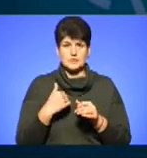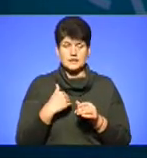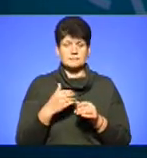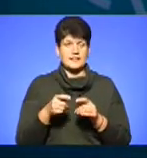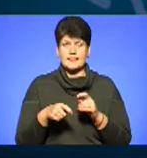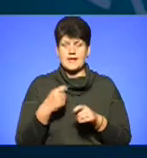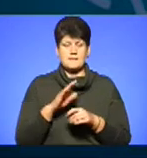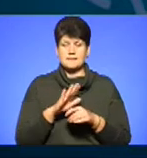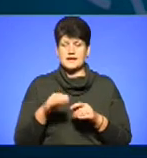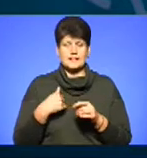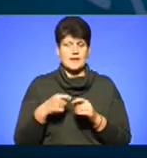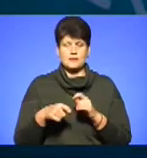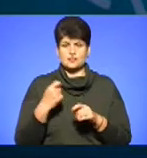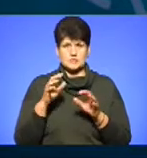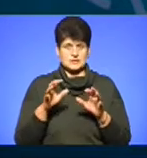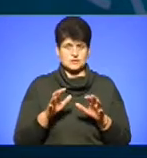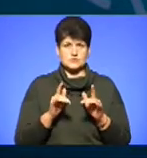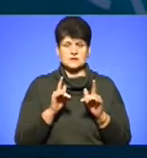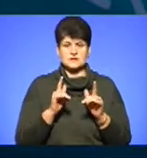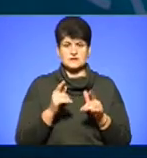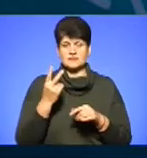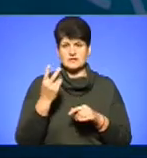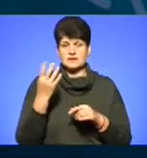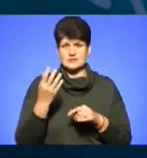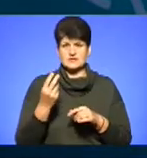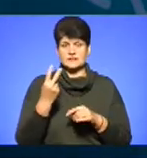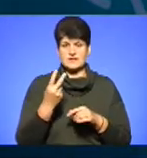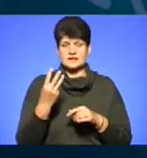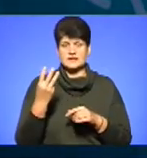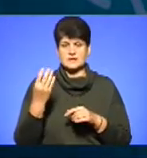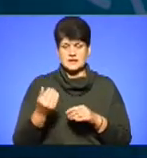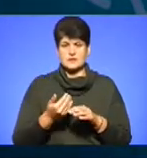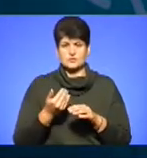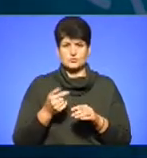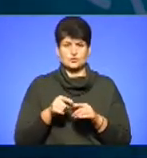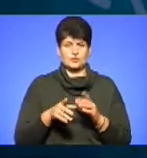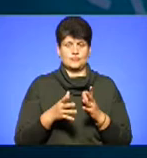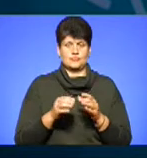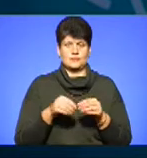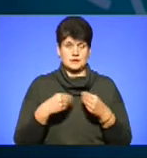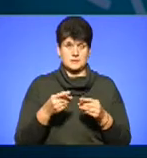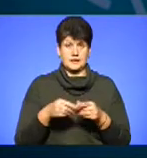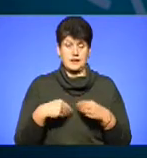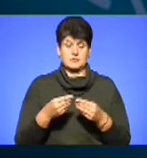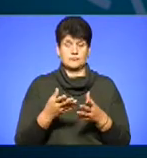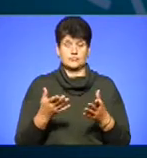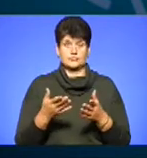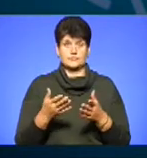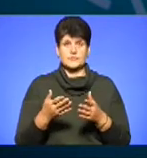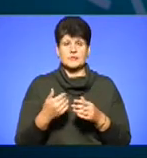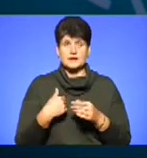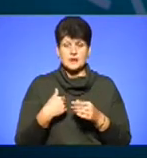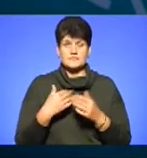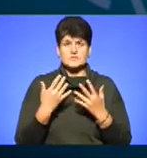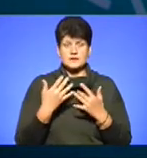порушили закон, бо ми згідно 2-3 дні до того часу обробки. Ми йому так і вручили його. Я вже